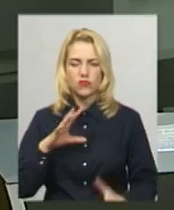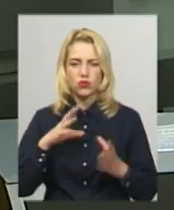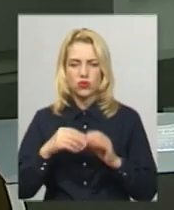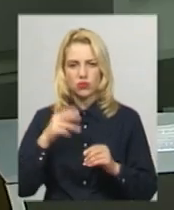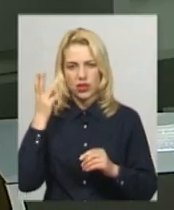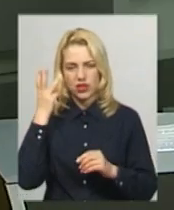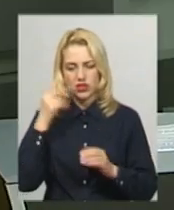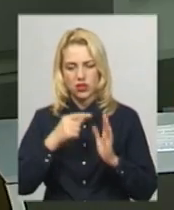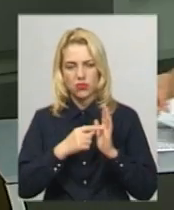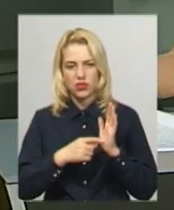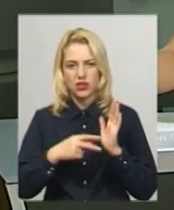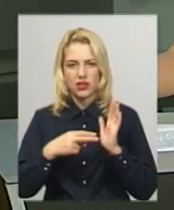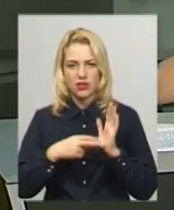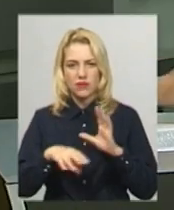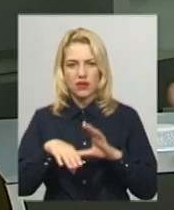сім виборчих округів.